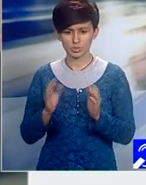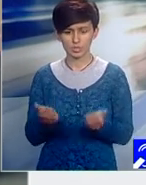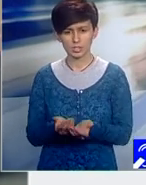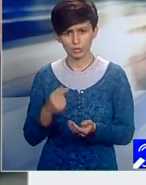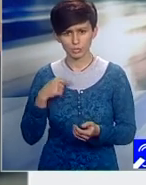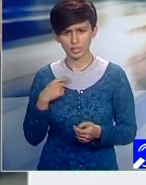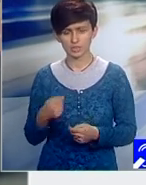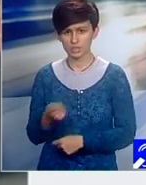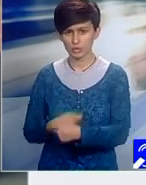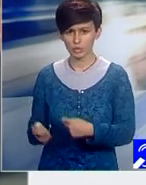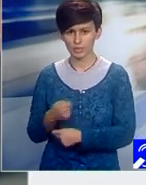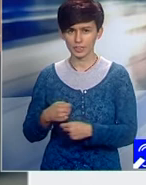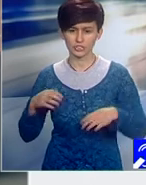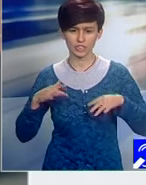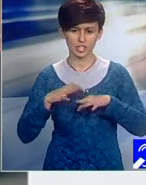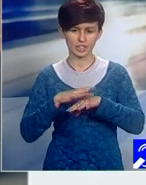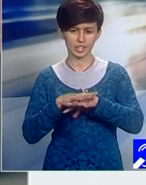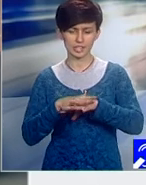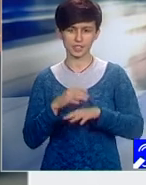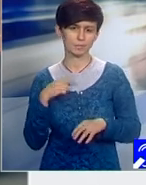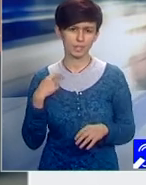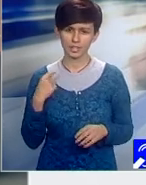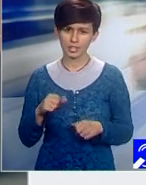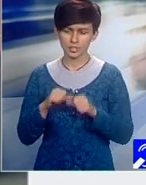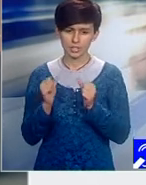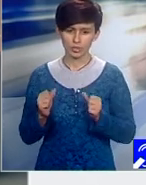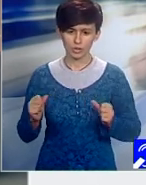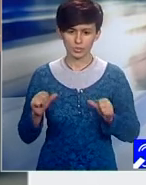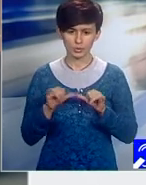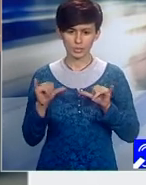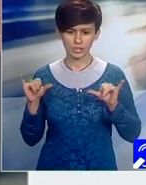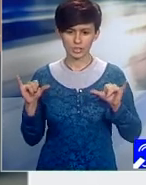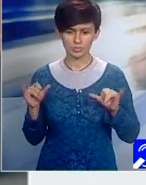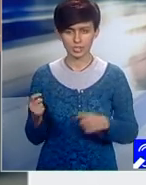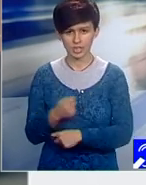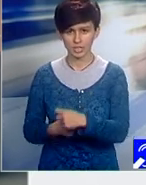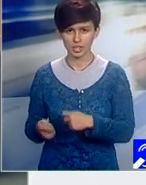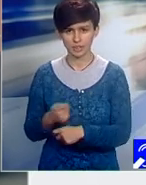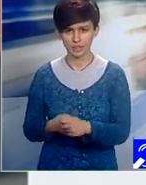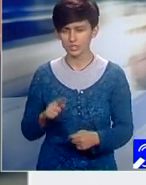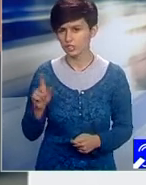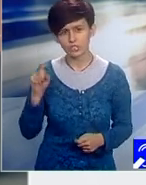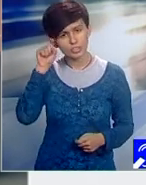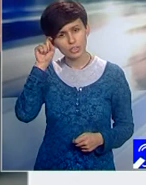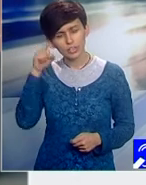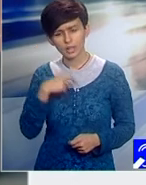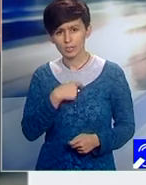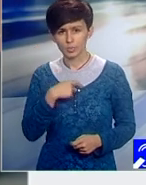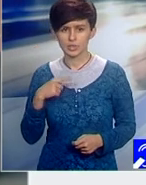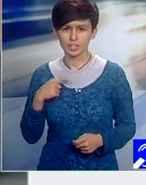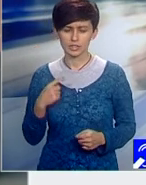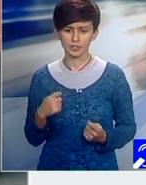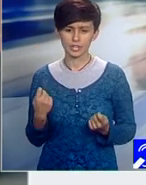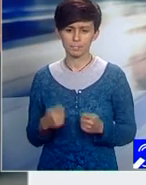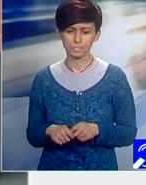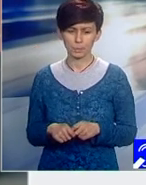în rețea, este o cale de dezvoltare a afacelor și nu cred că va putea fi oprită, la un moment dat,